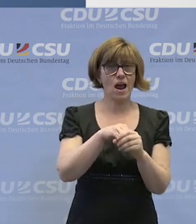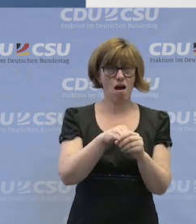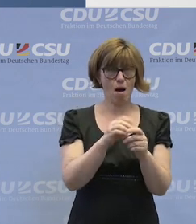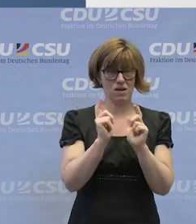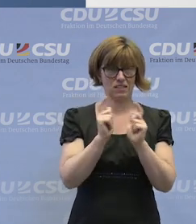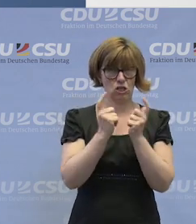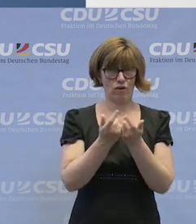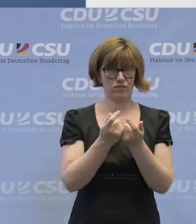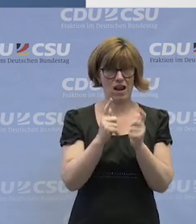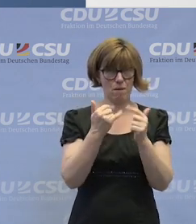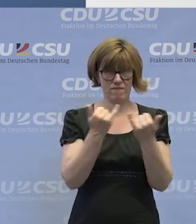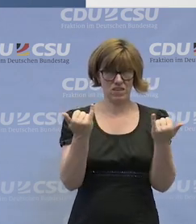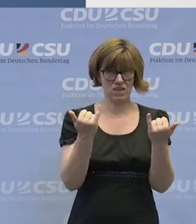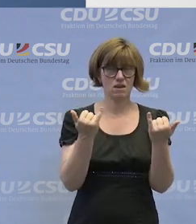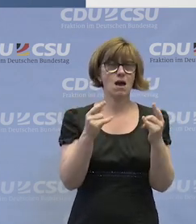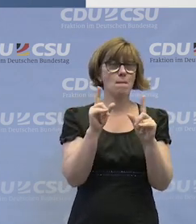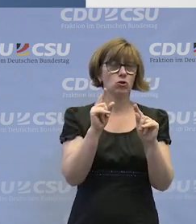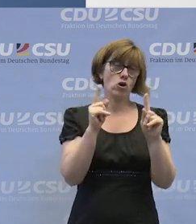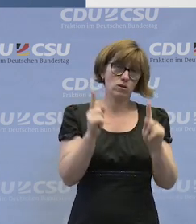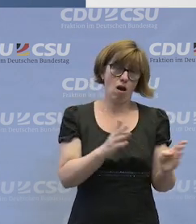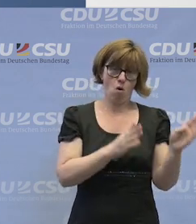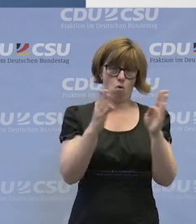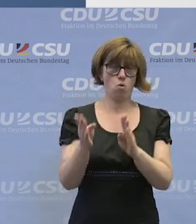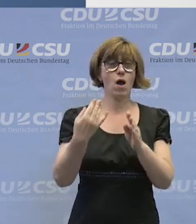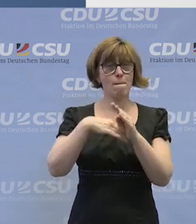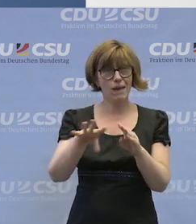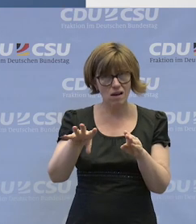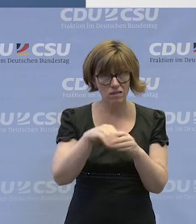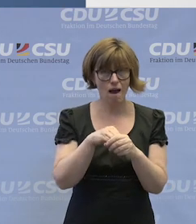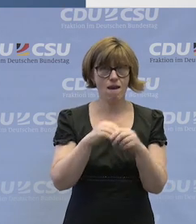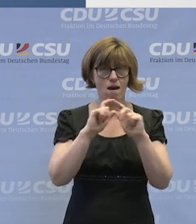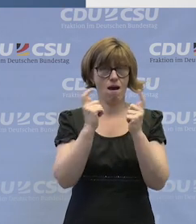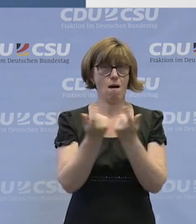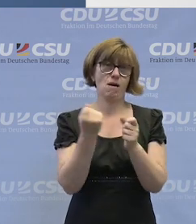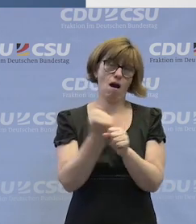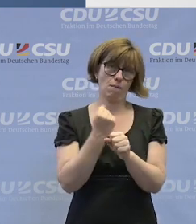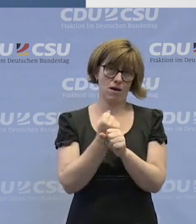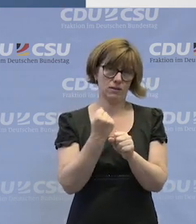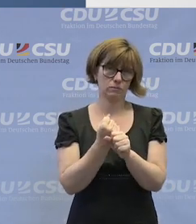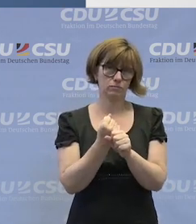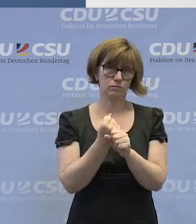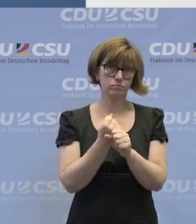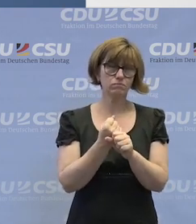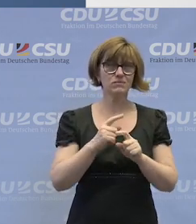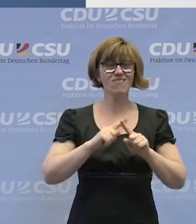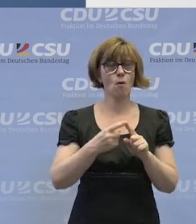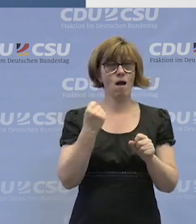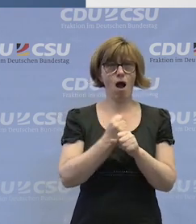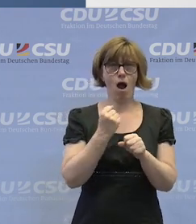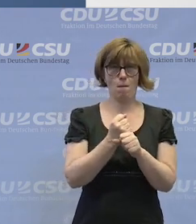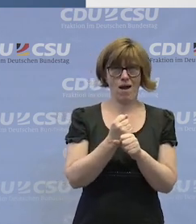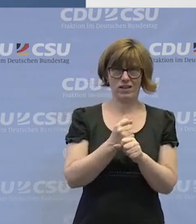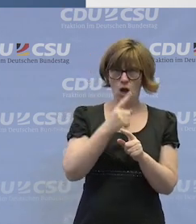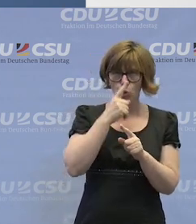am gesellschaftlichen Leben bedeutet aber auch mehr Teilhabe an Arbeit. Denn Arbeit ist